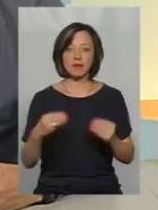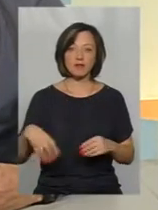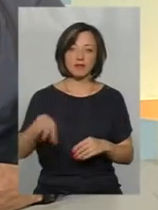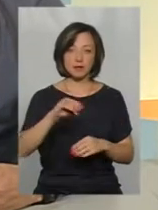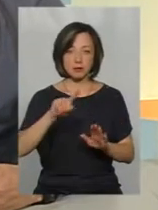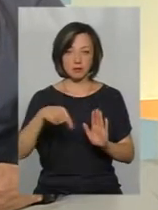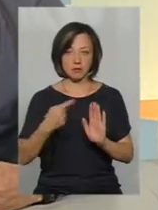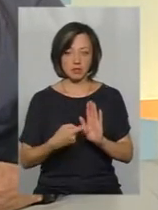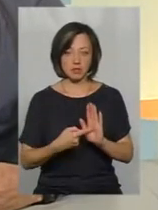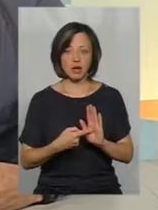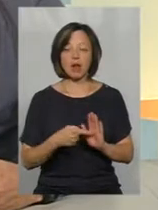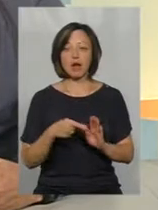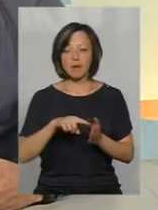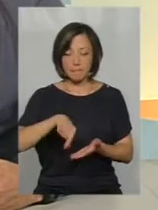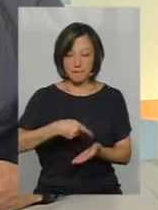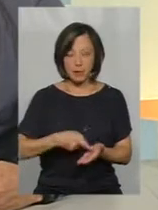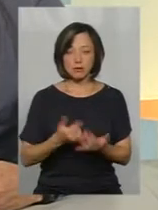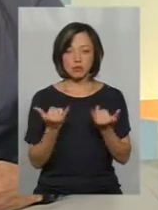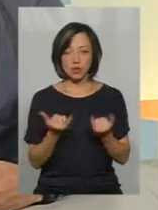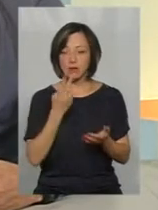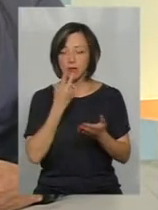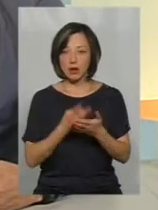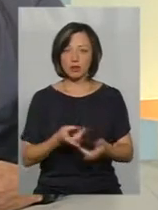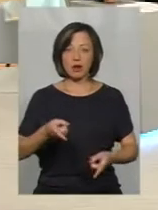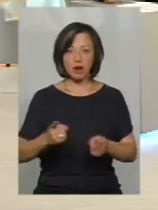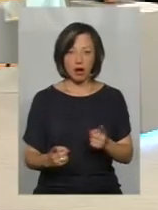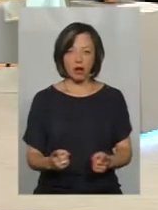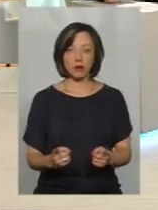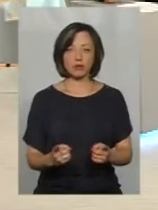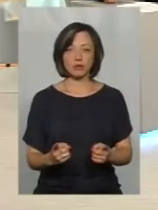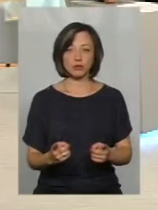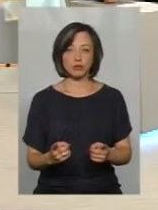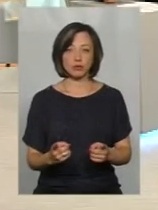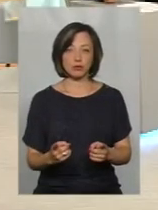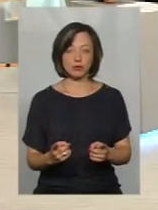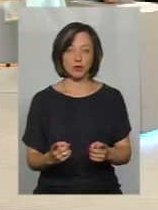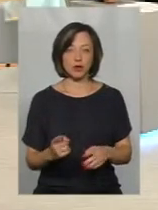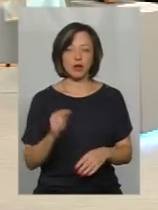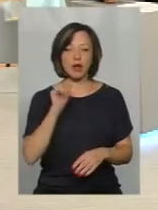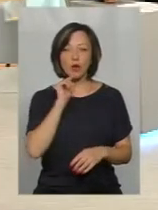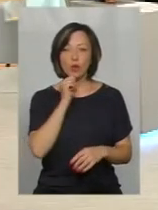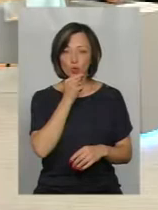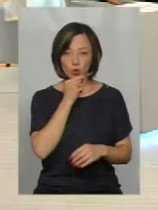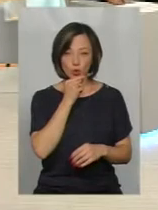Вони сьогодні бачать реальну економію,